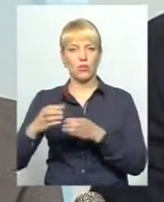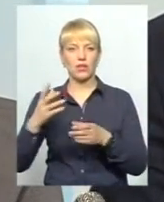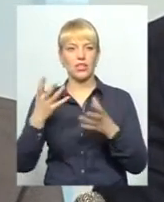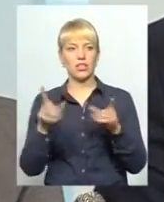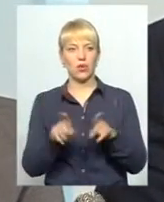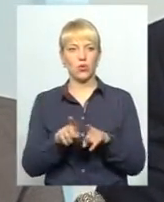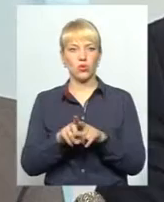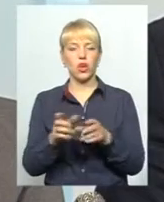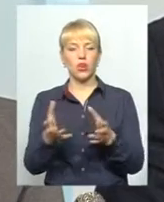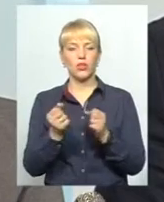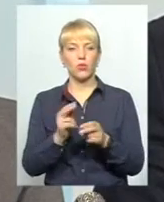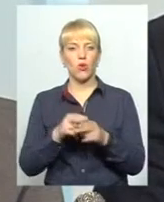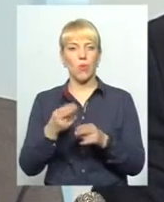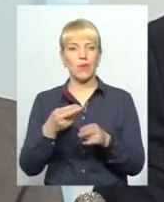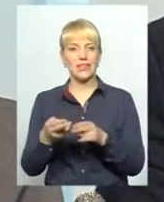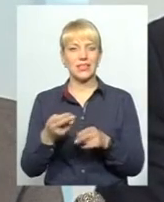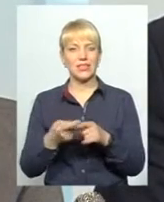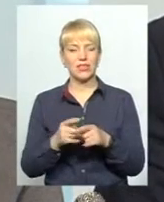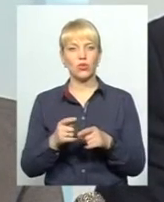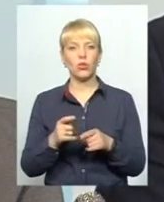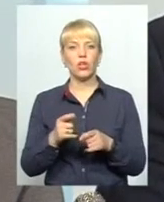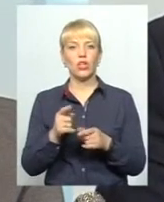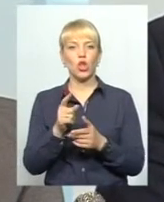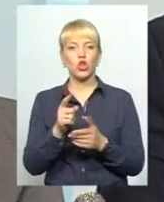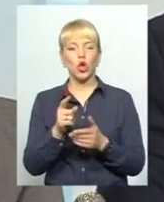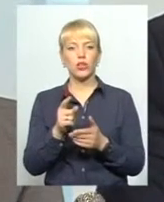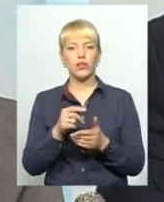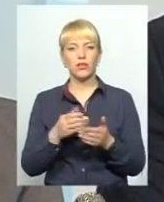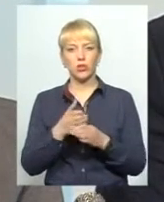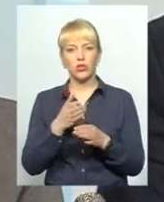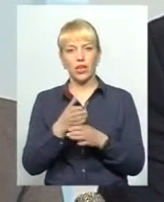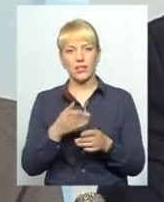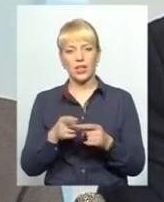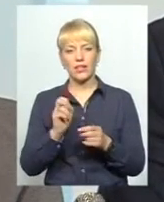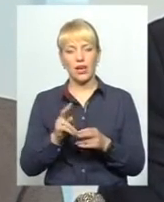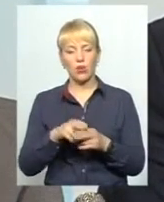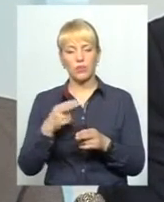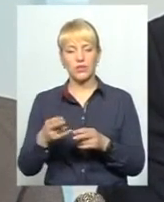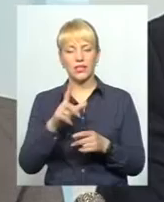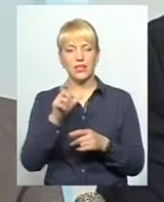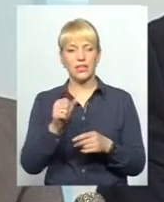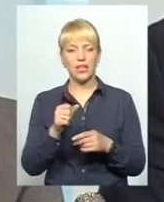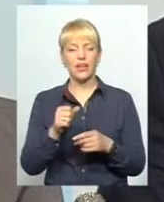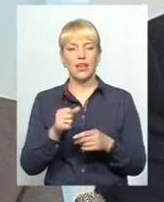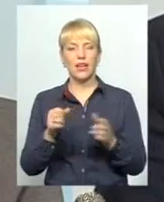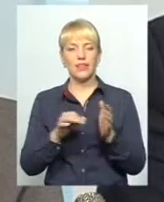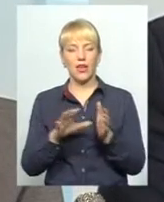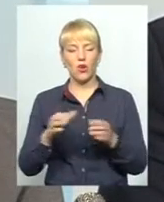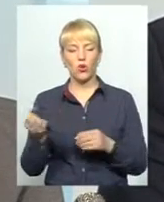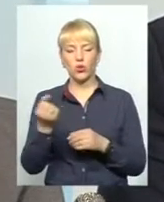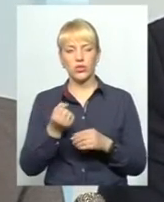отримали компенсаційну дотацію, як компенсацію витрат власних ресурсів на енергоносії і на оплату праці